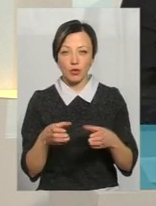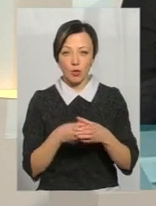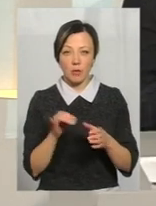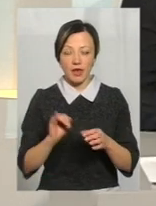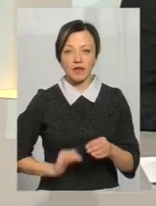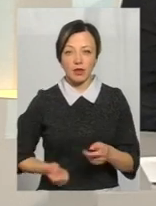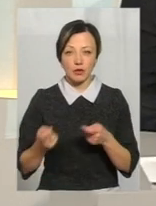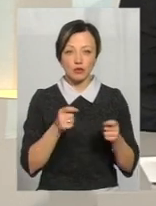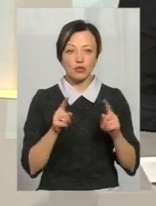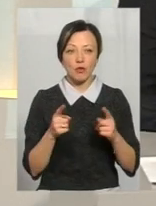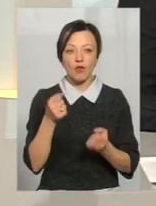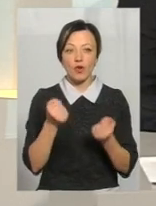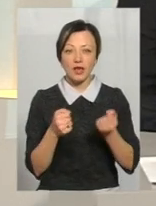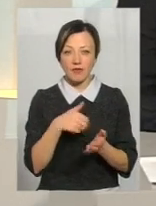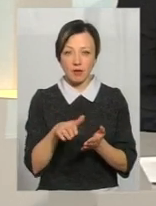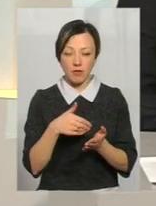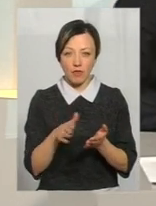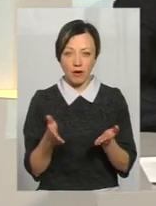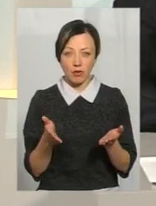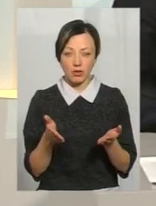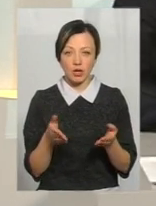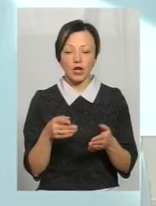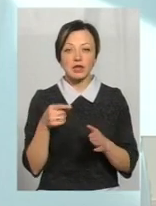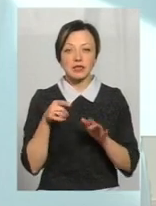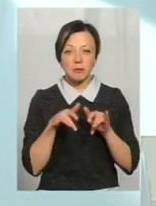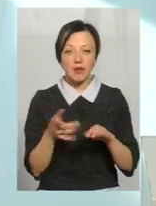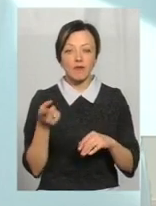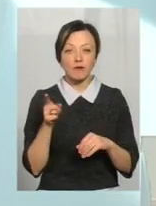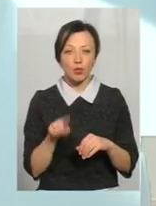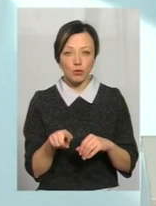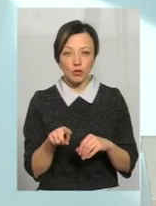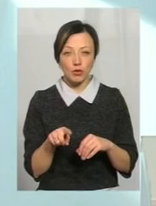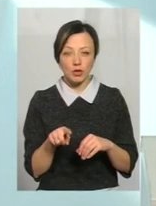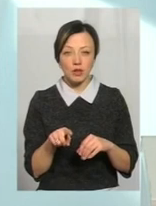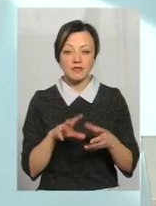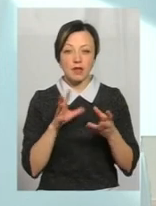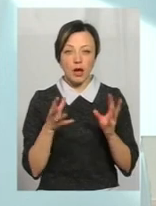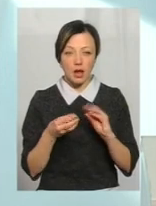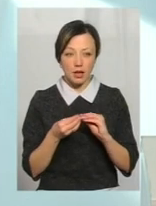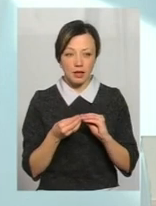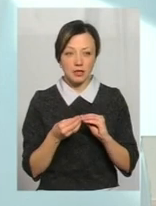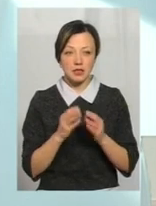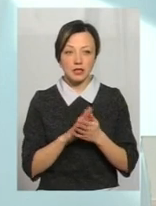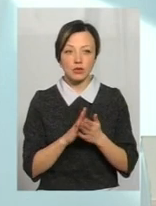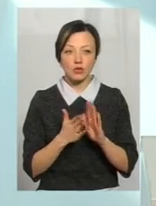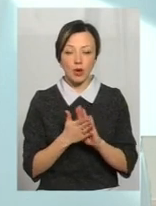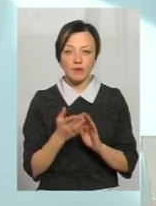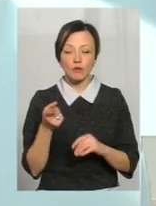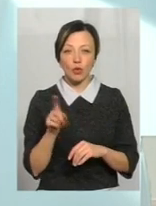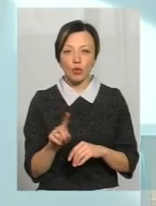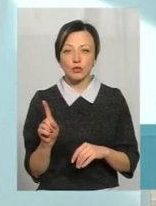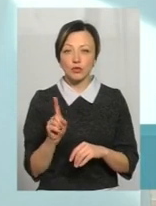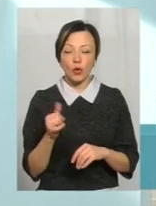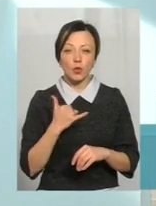Чому водії відмовляють? Річ в тому, що взагалі йде ситуація в тому, що